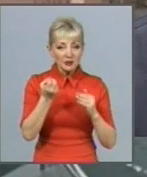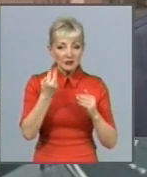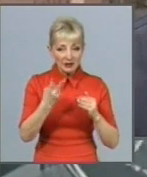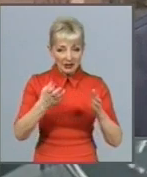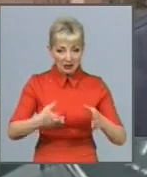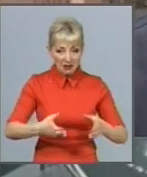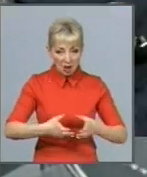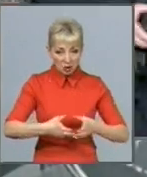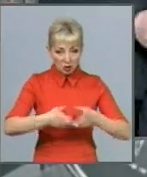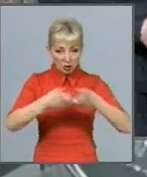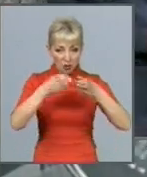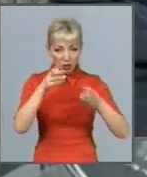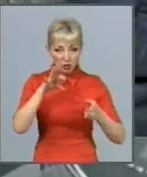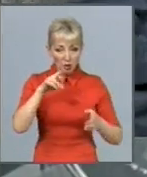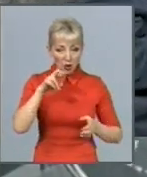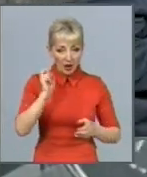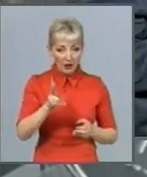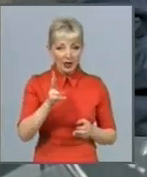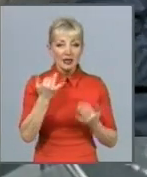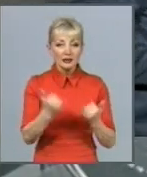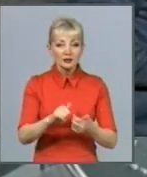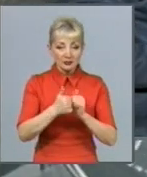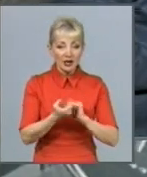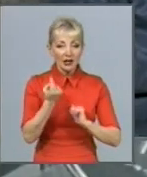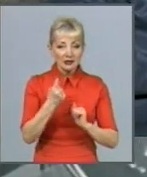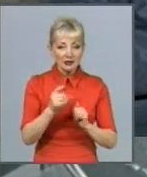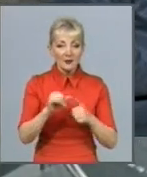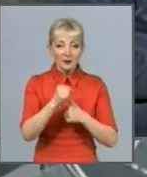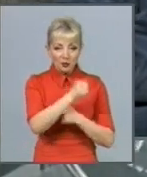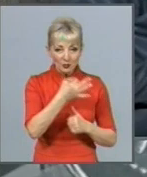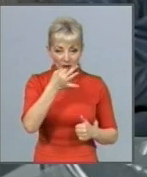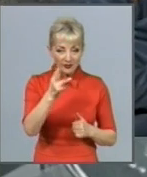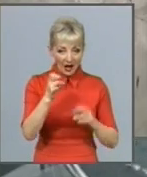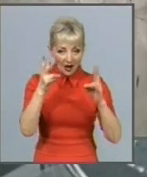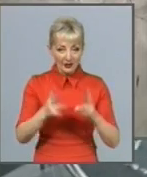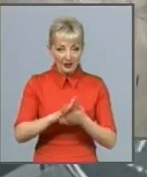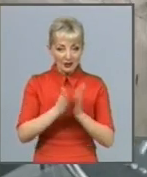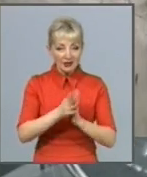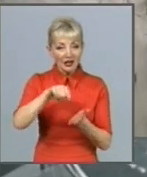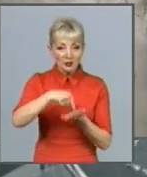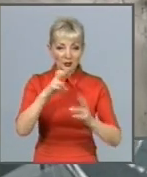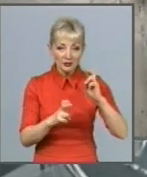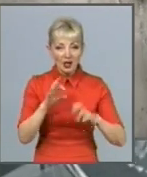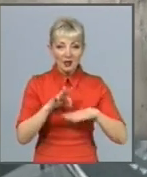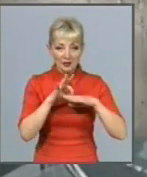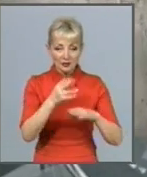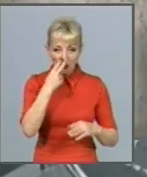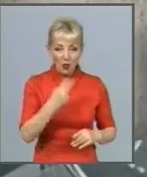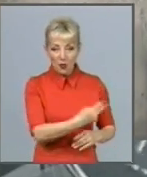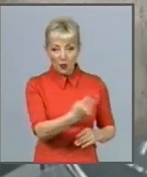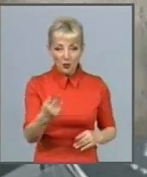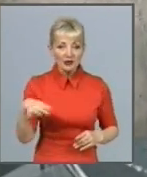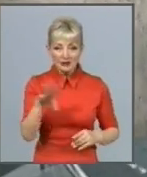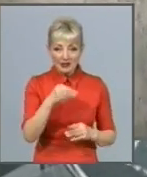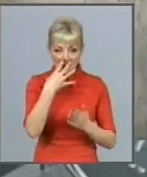замінили 11. Крім реагування на аварійні ситуації, міським підприємством проводиться огляд усіх своїх об'єктів. Після